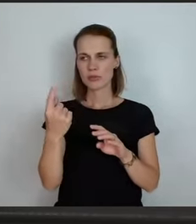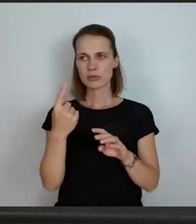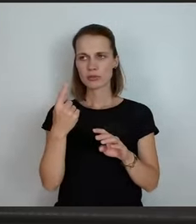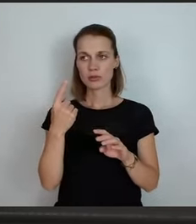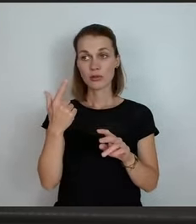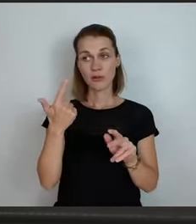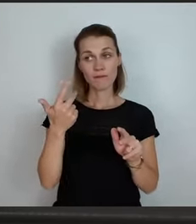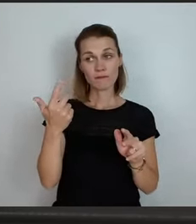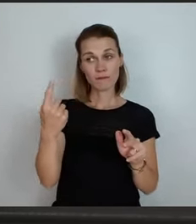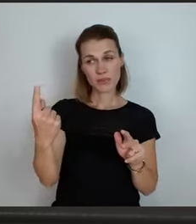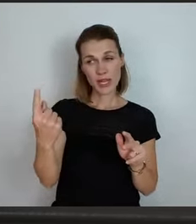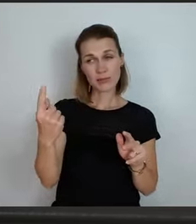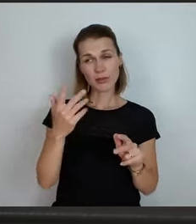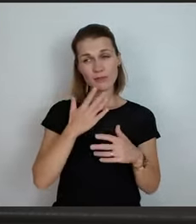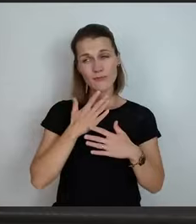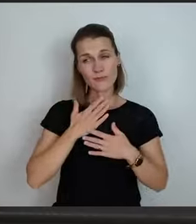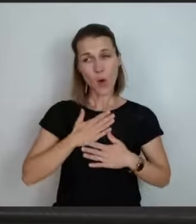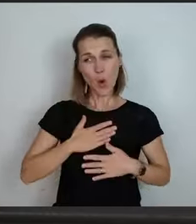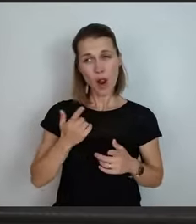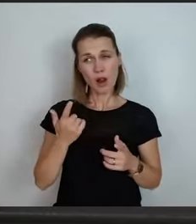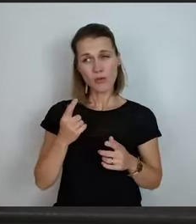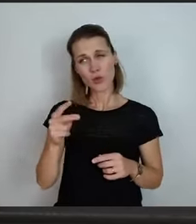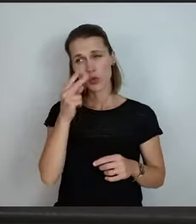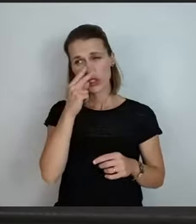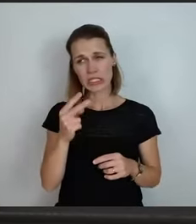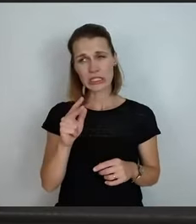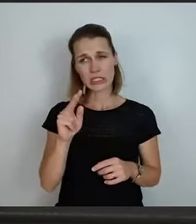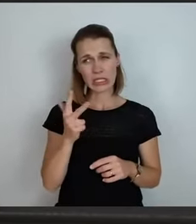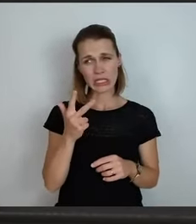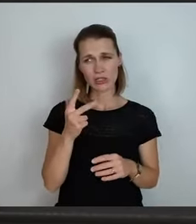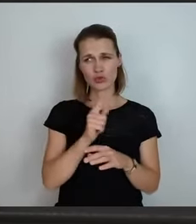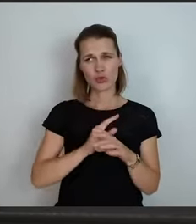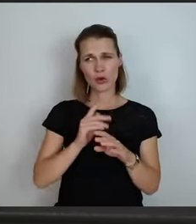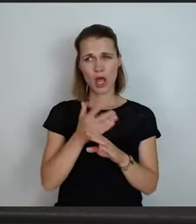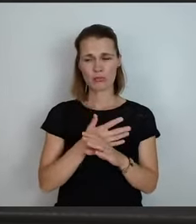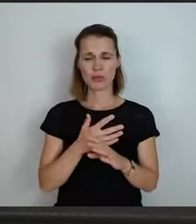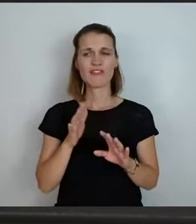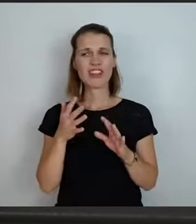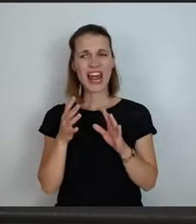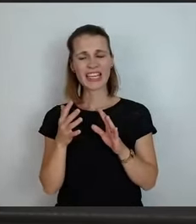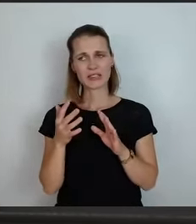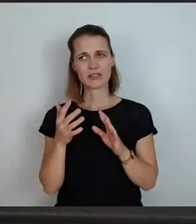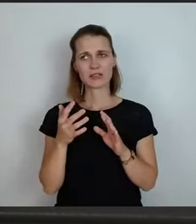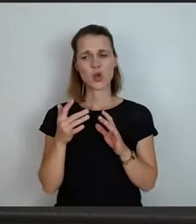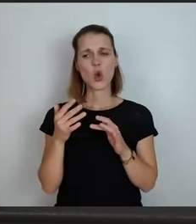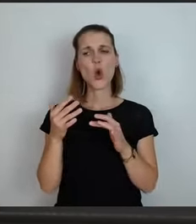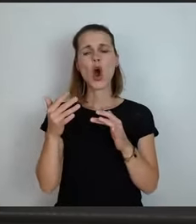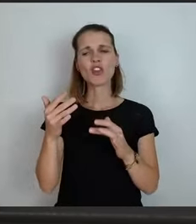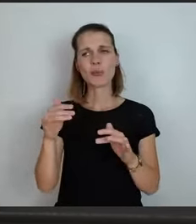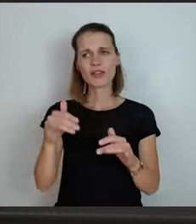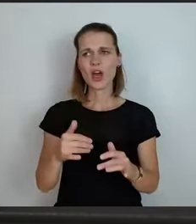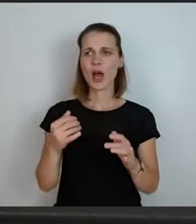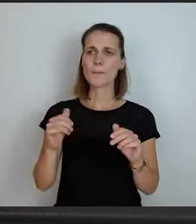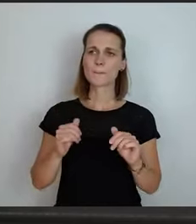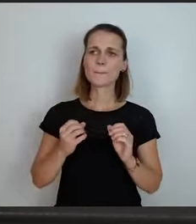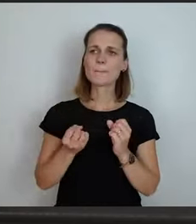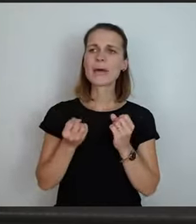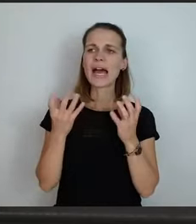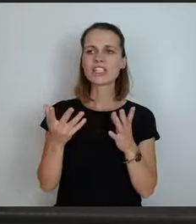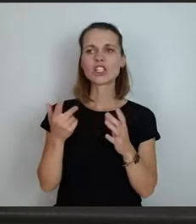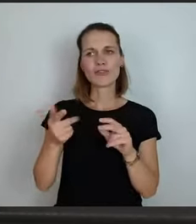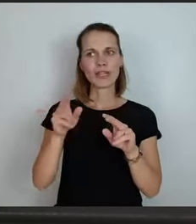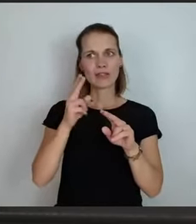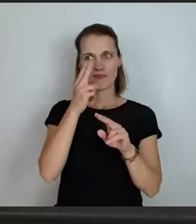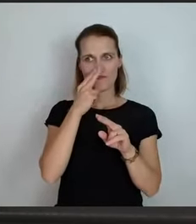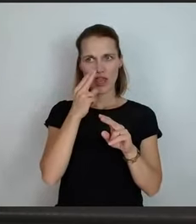und ist denn vielleicht von Seiten des Kultus irgendwann mal eine Bereitschaft wieder da, diesen Fehler zu revidieren,